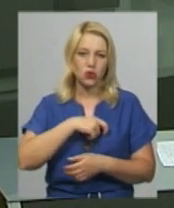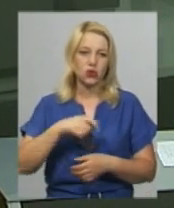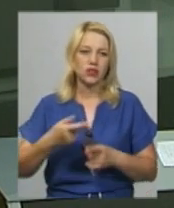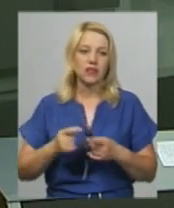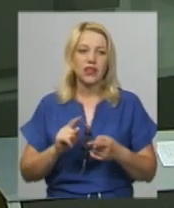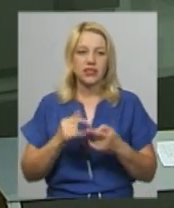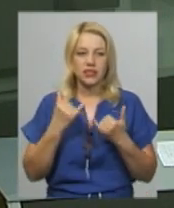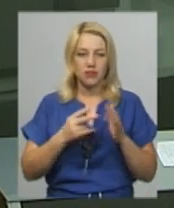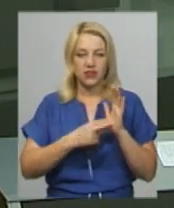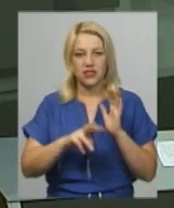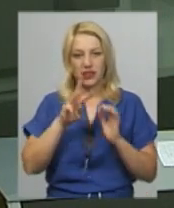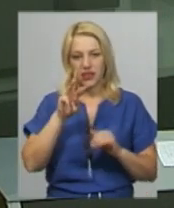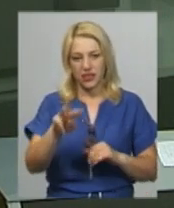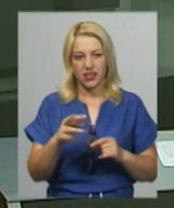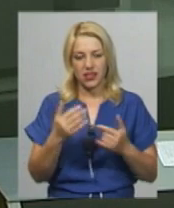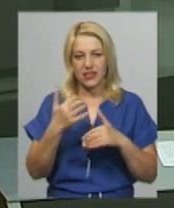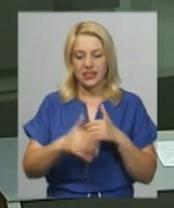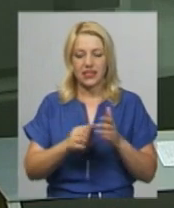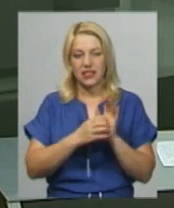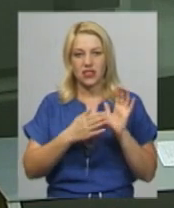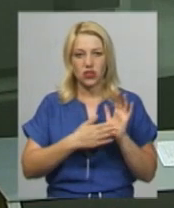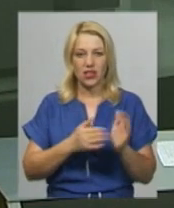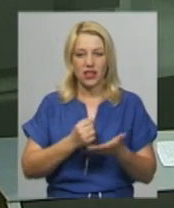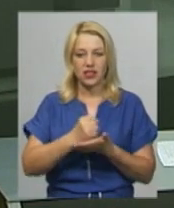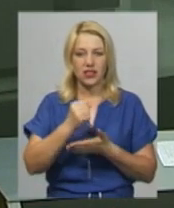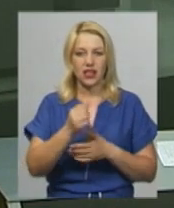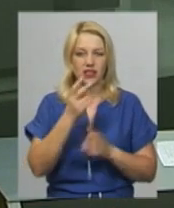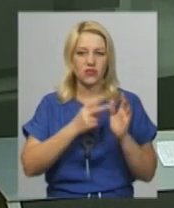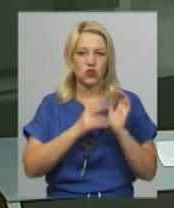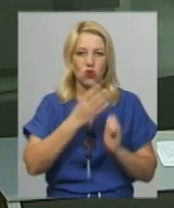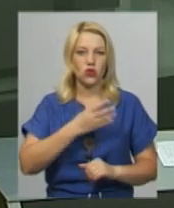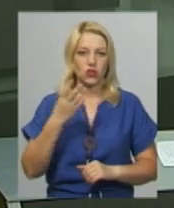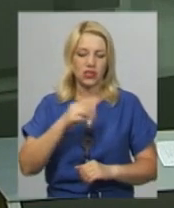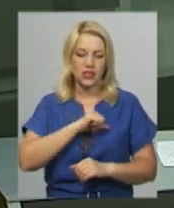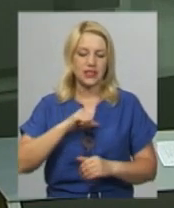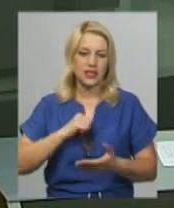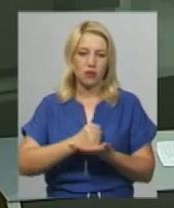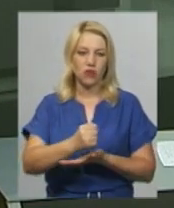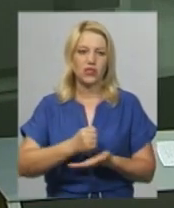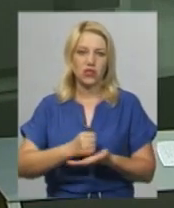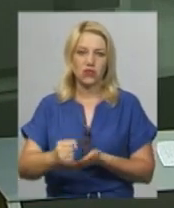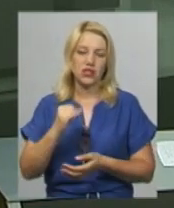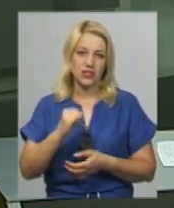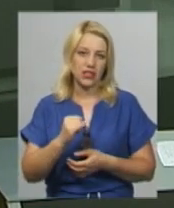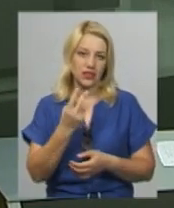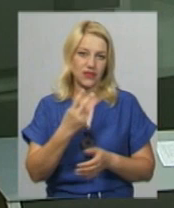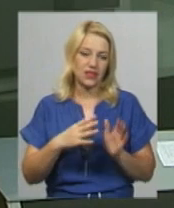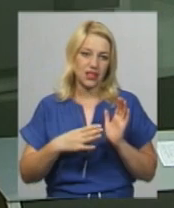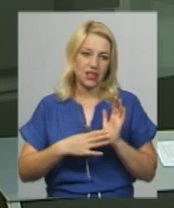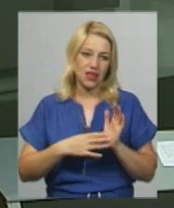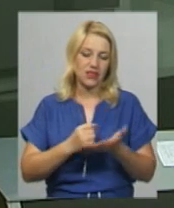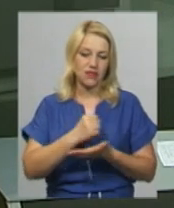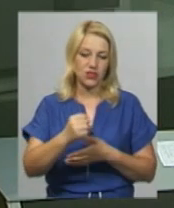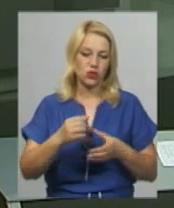області – 73. Серед зареєстрованих кандидатів – 44 самовисуванці та 29 висунуті